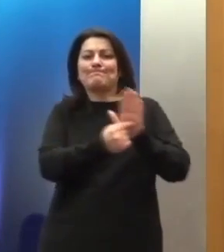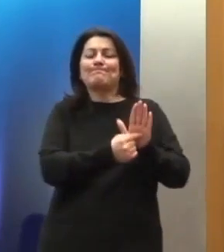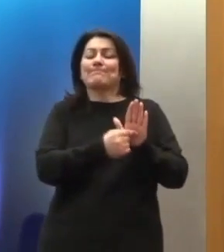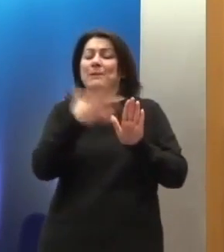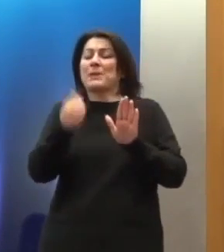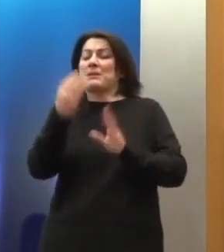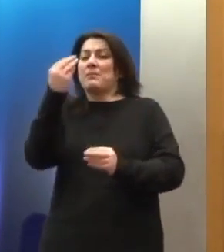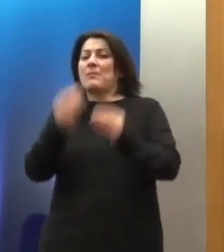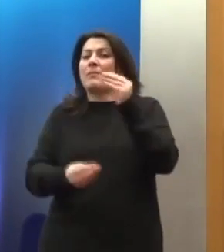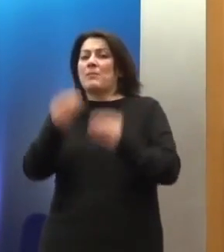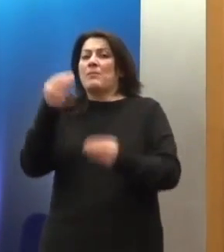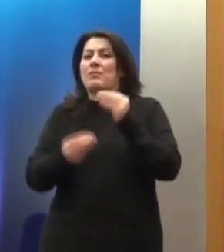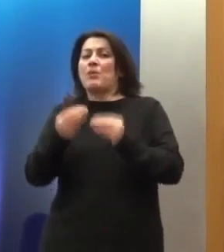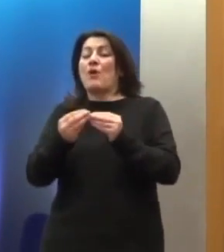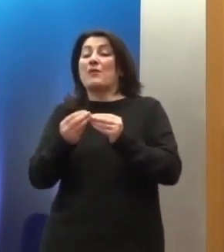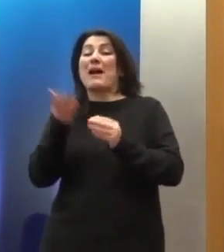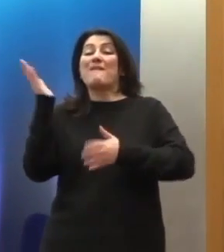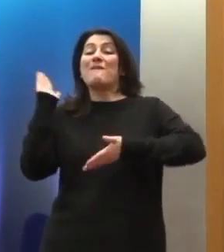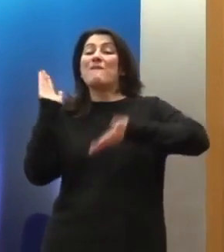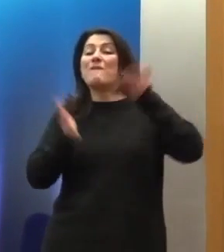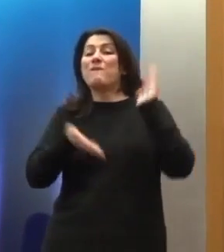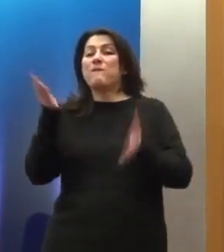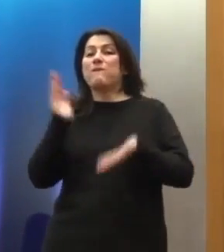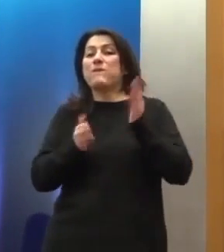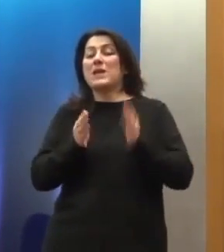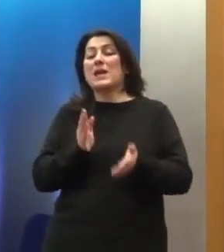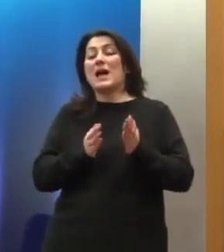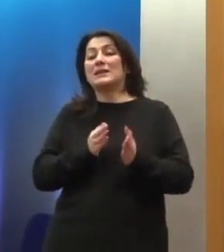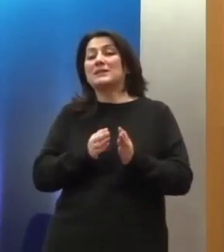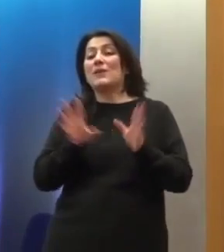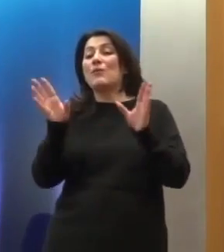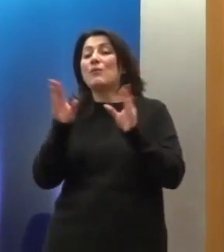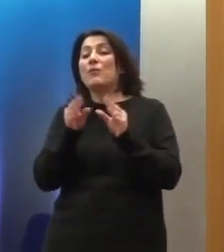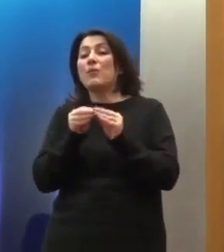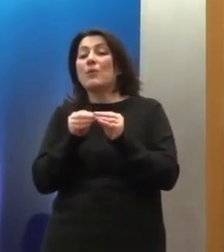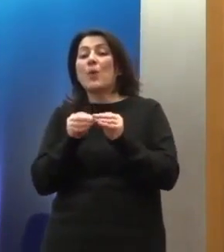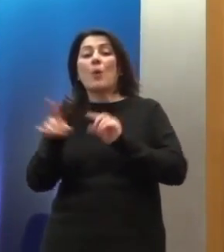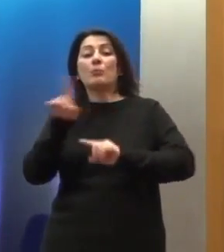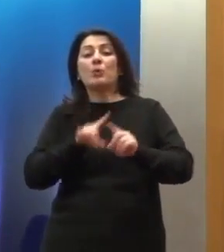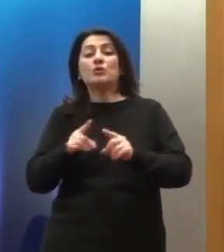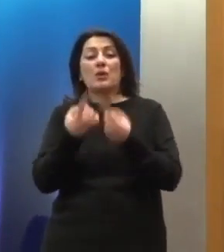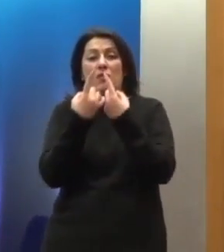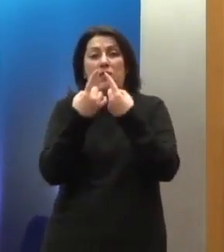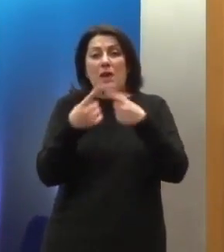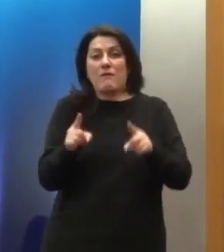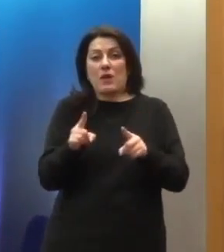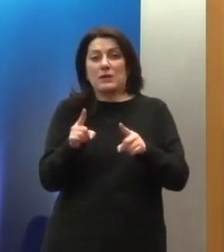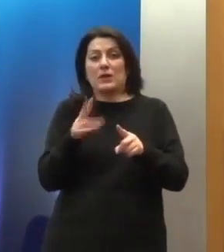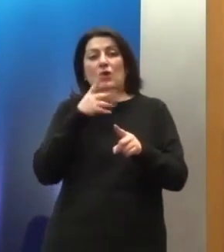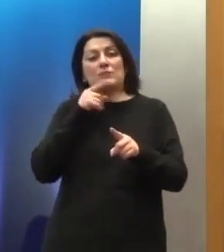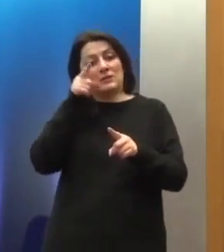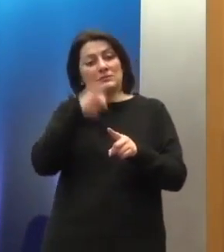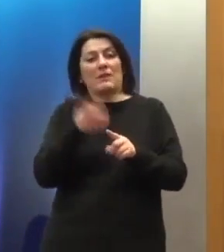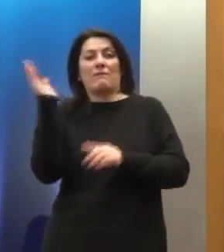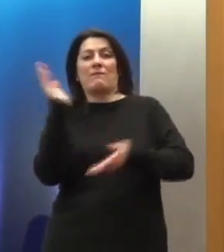αν θέλετε, βίας προς τη διαφορά, θα έλεγα, του κάποιου